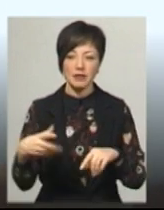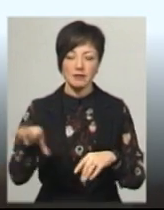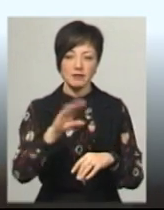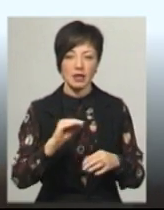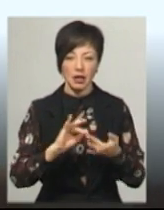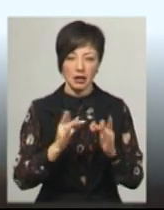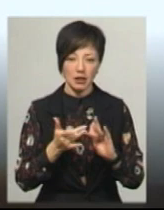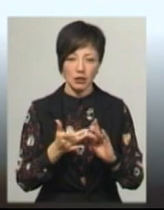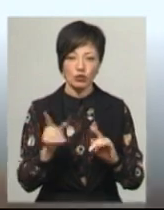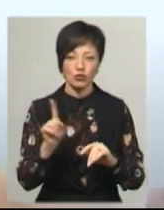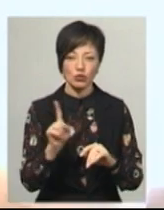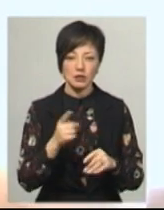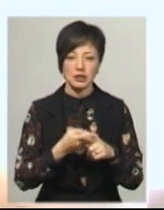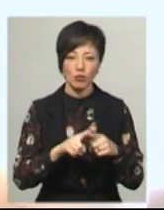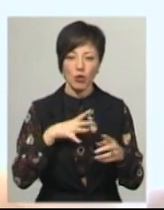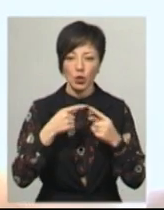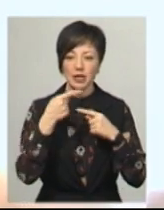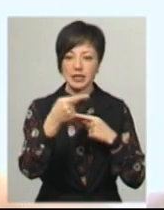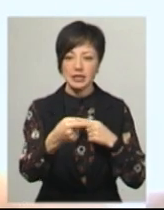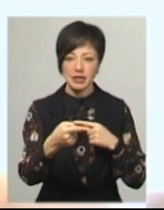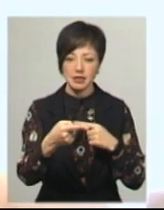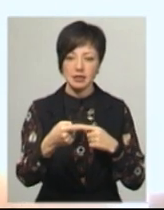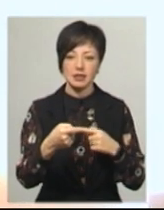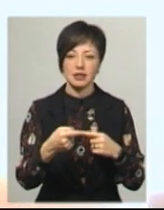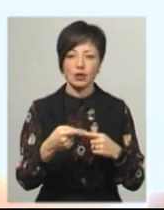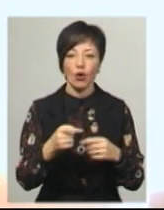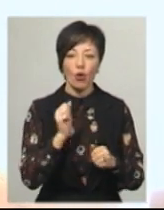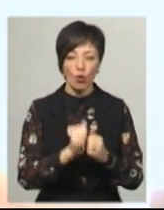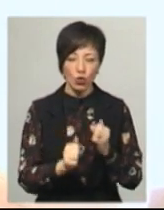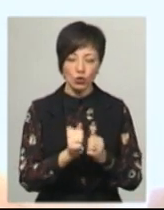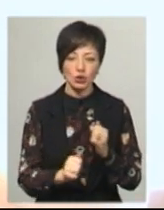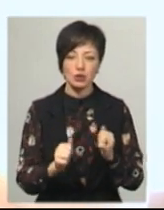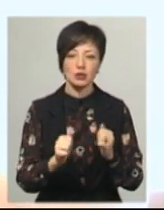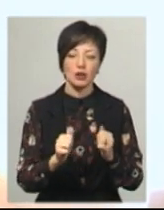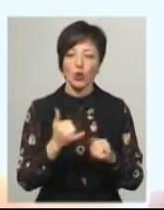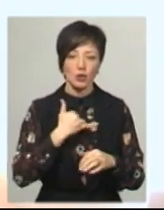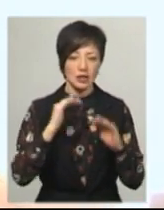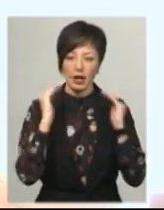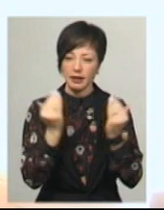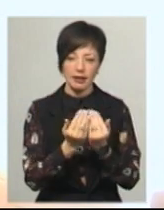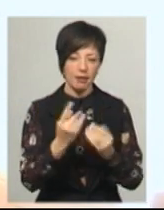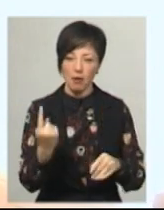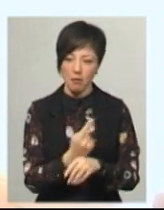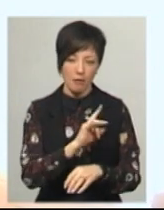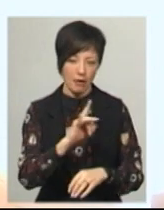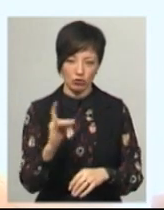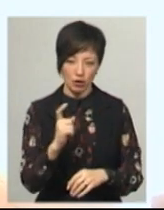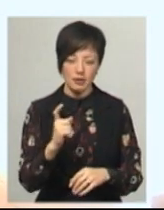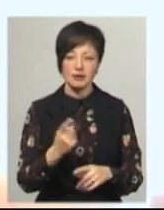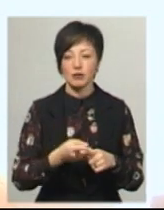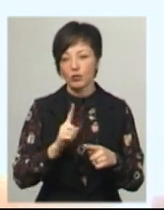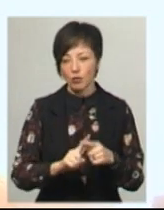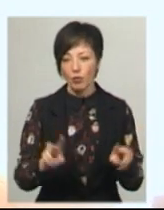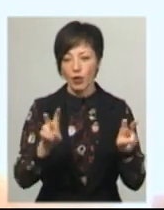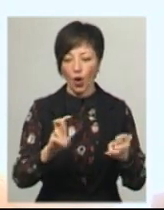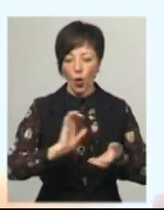мережу інтернет, щоб це було дистанційно. Але карантин у не вперше, тому поняття